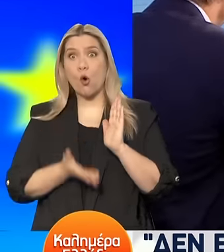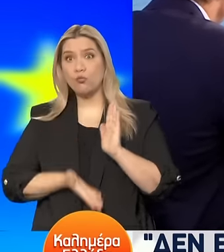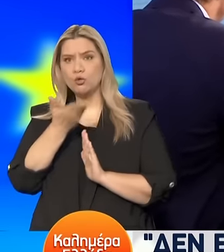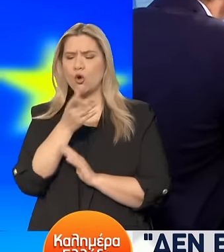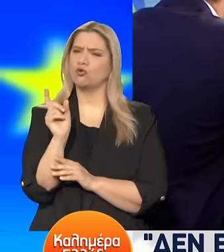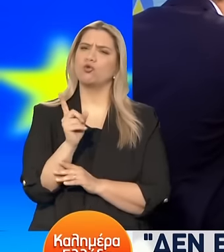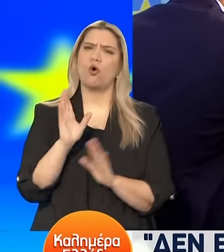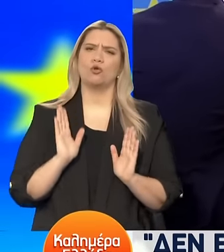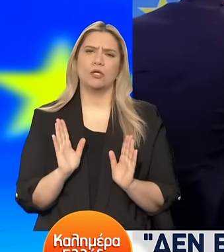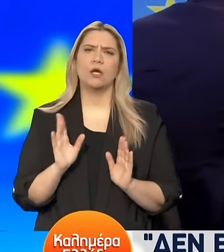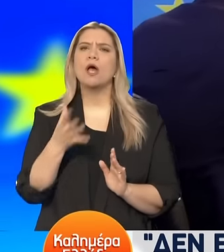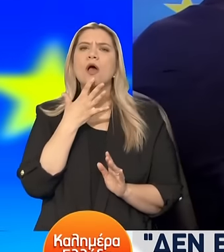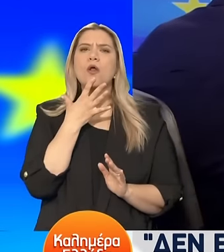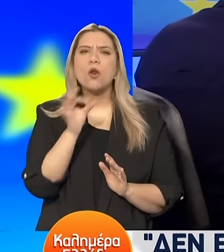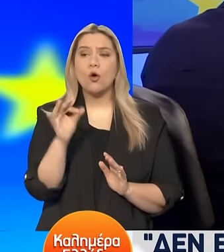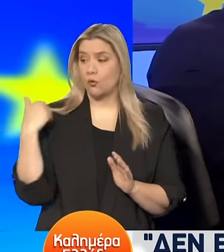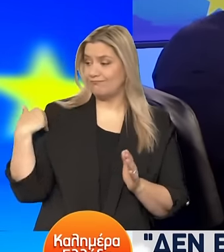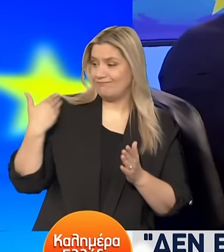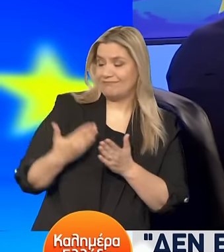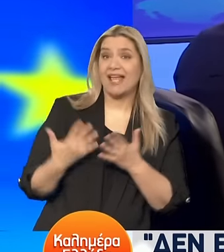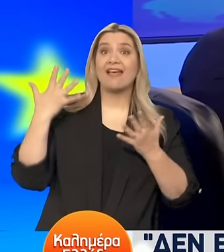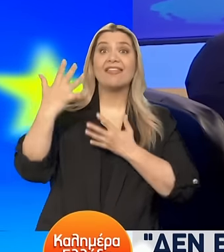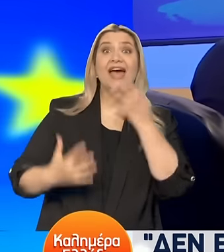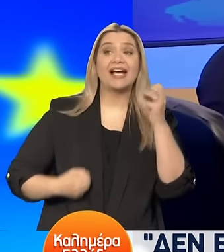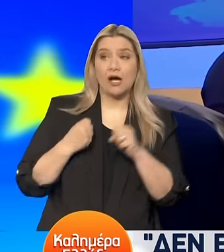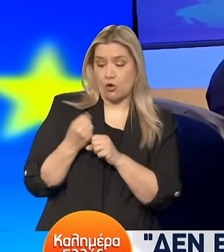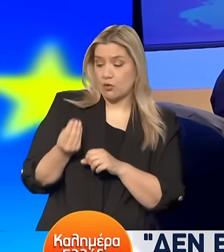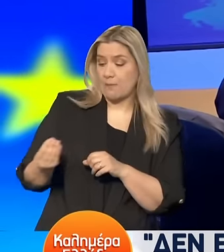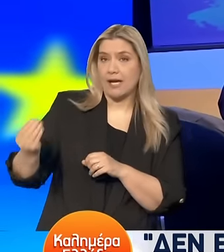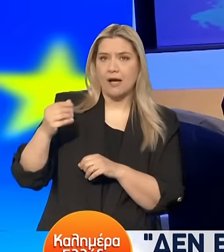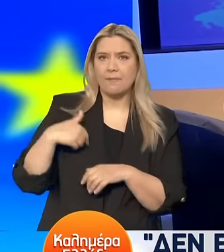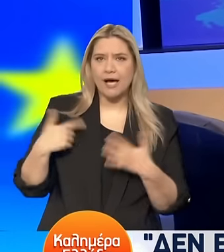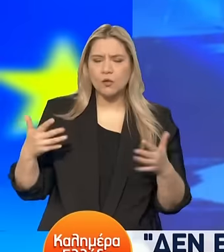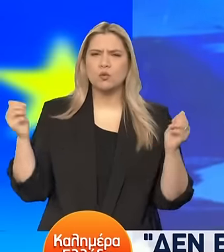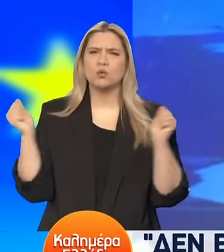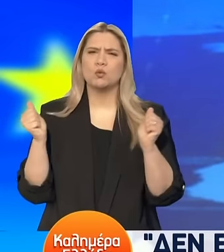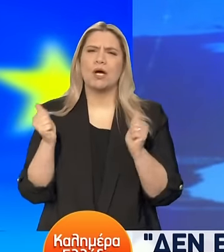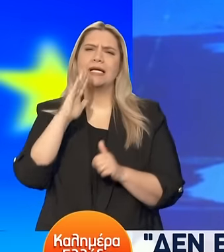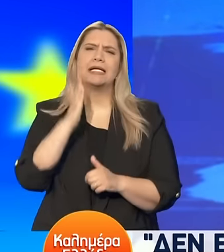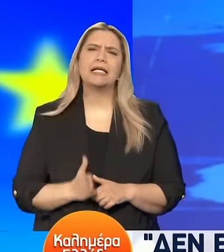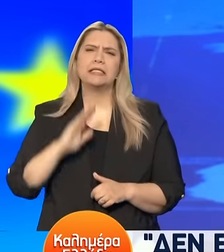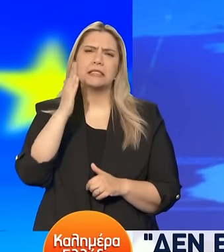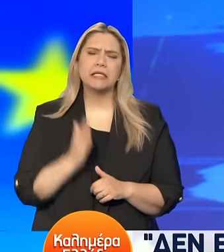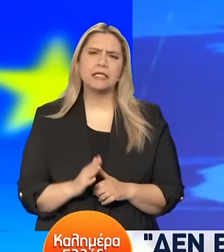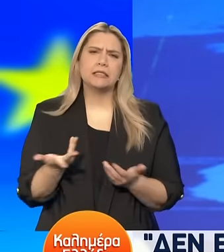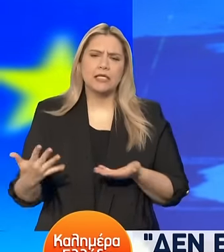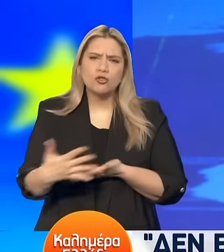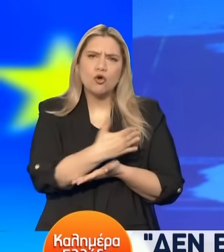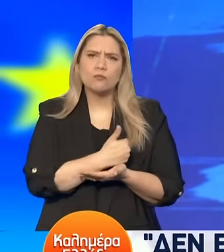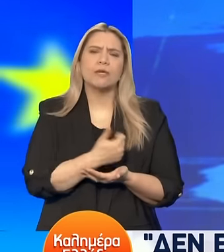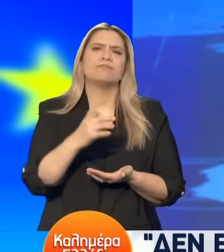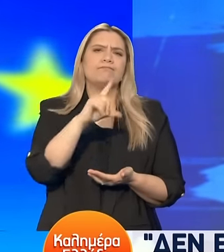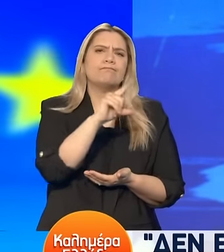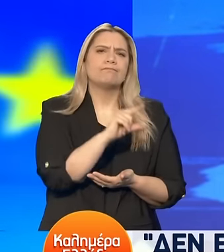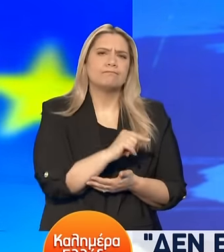εξερχόμαστε από μία υπερδεκαετή κρίση, η οποία συμπίασε πάρα πολλοί τα εισοδήματα. Άρα η βελτίωση των μισθών, η οποία είναι